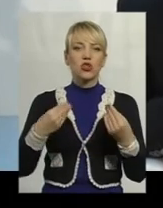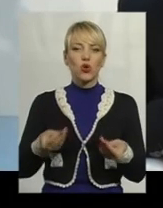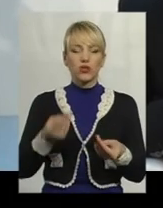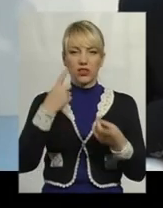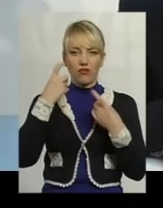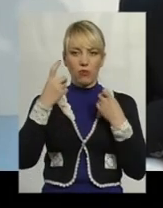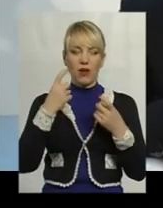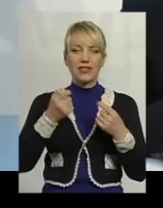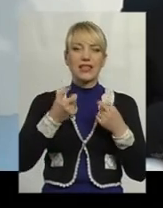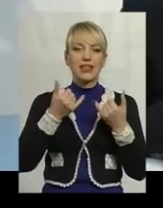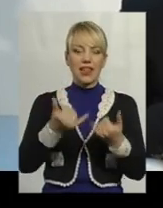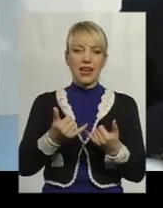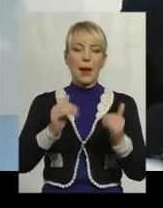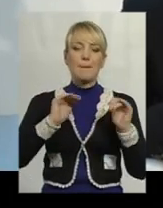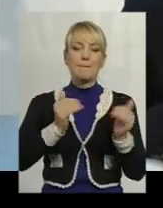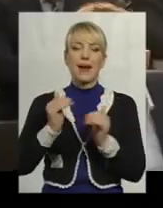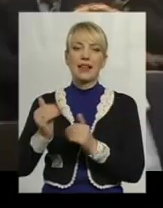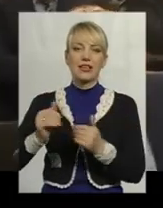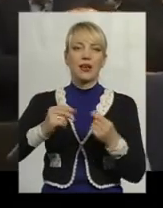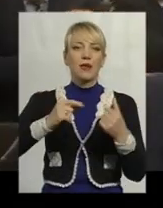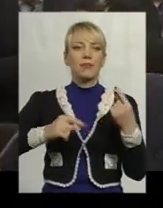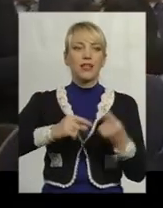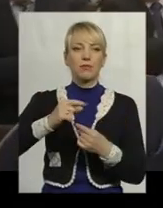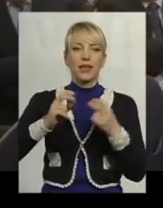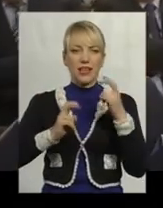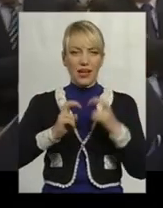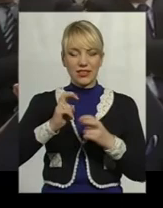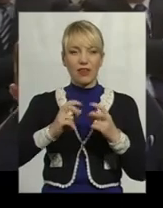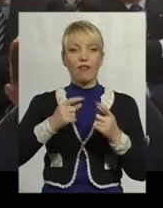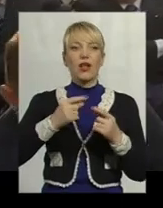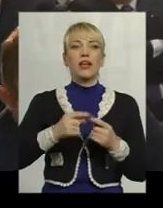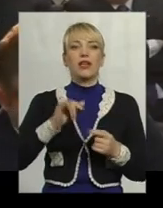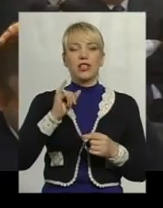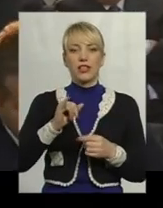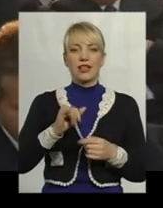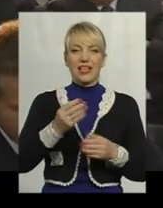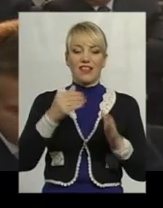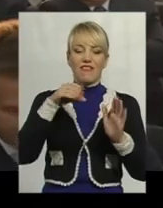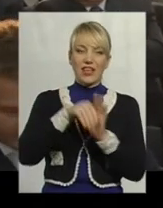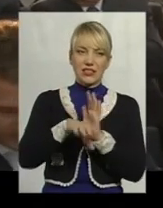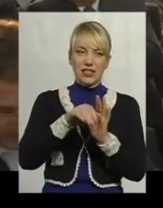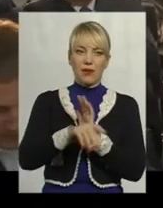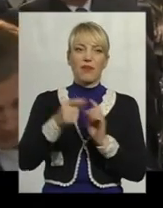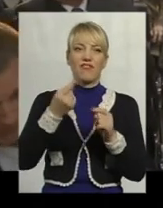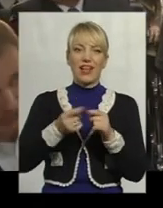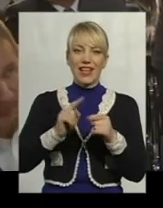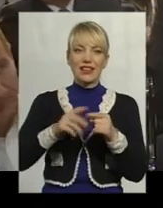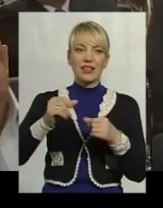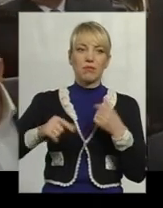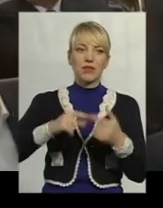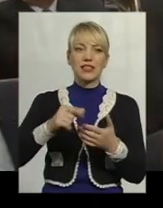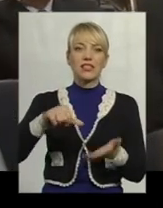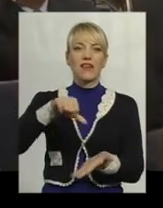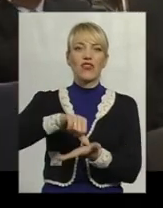предприємів в іншому місці, з однієї, з іншої. Інвесторами в цей бізнесі выступають